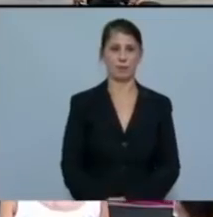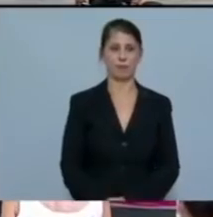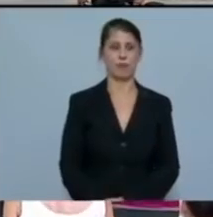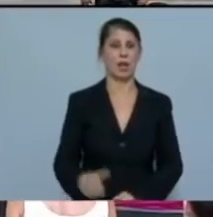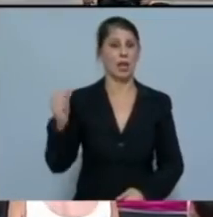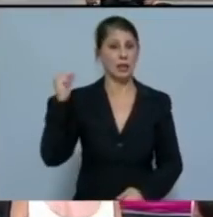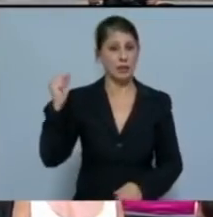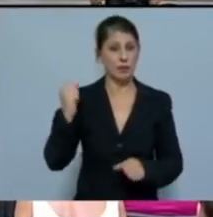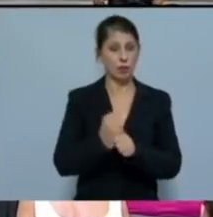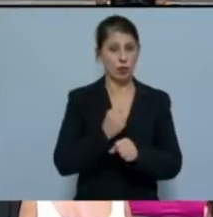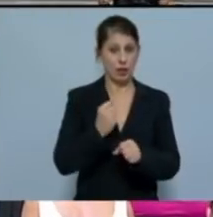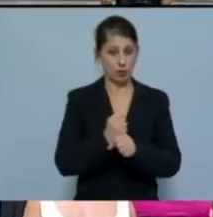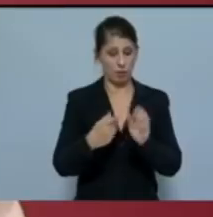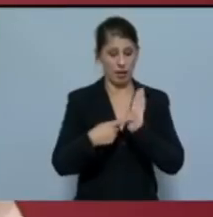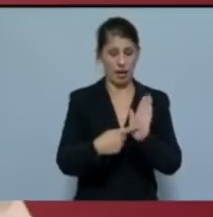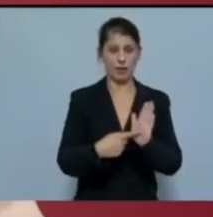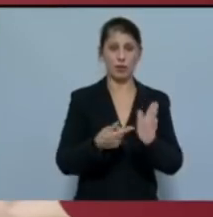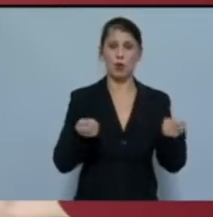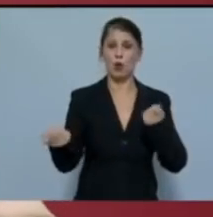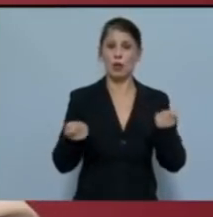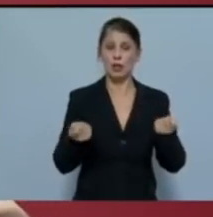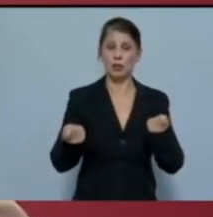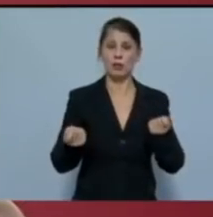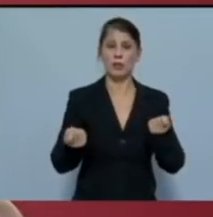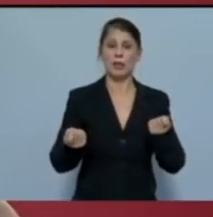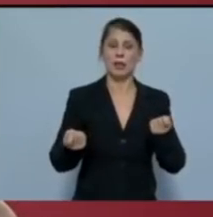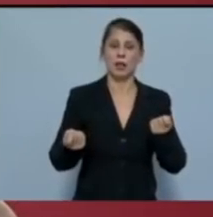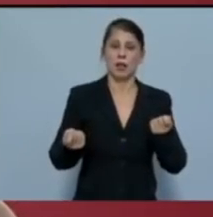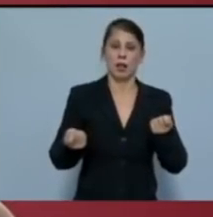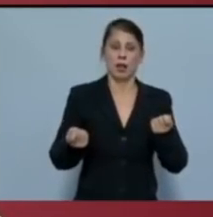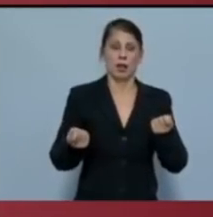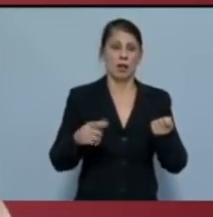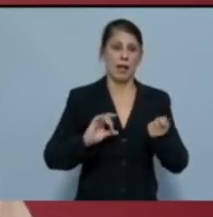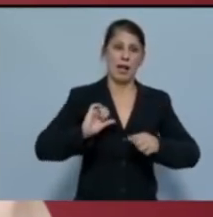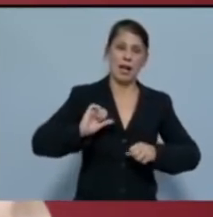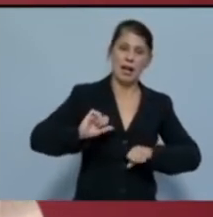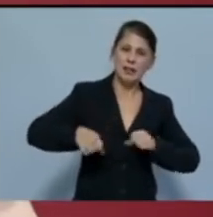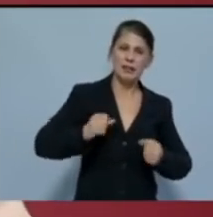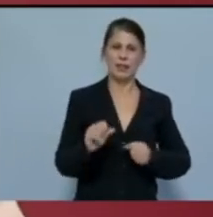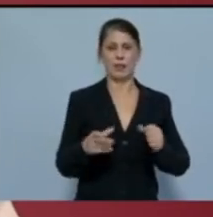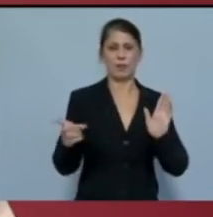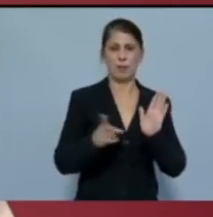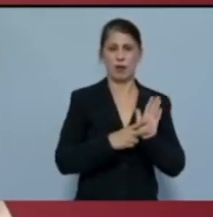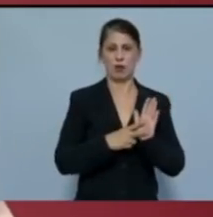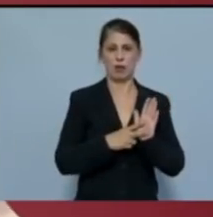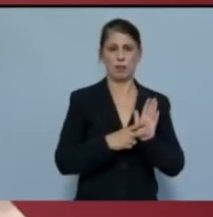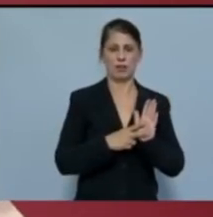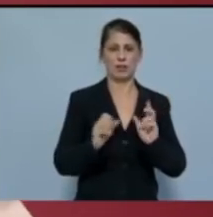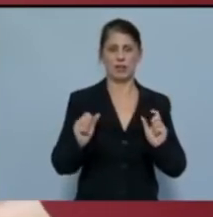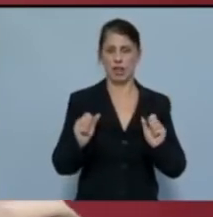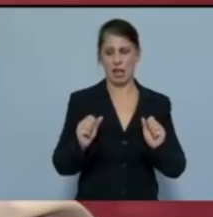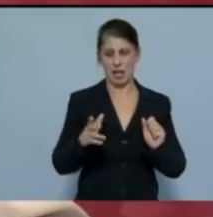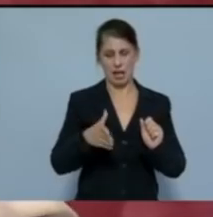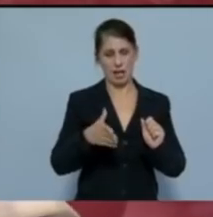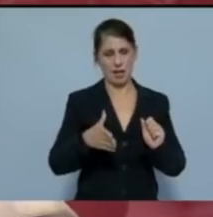εργαζομένων έδειξε η οργανωμένη αντίδραση στις απαγορεύσεις διαδηλώσεων από την κυβέρνηση και οι